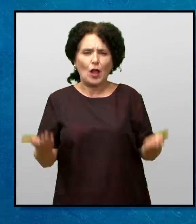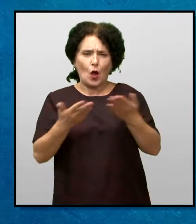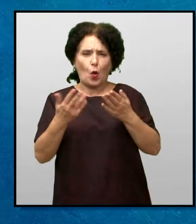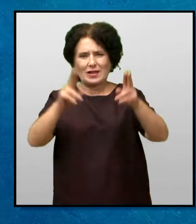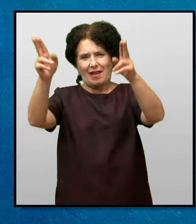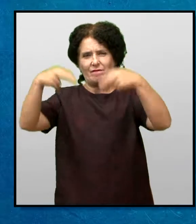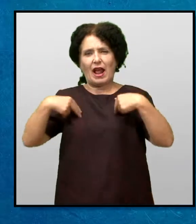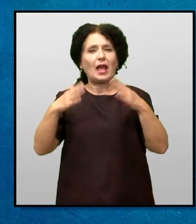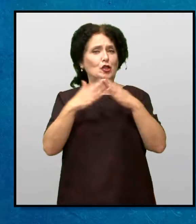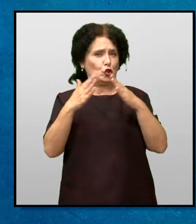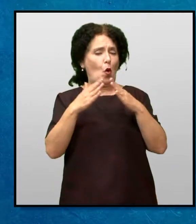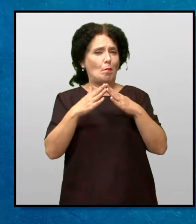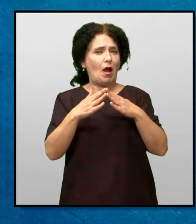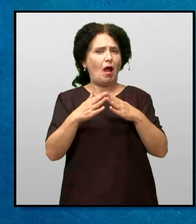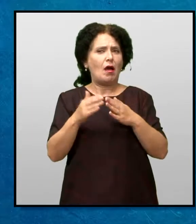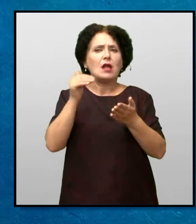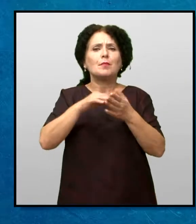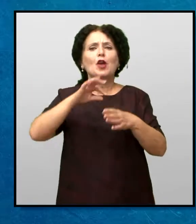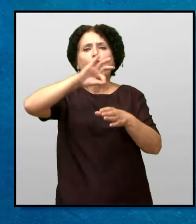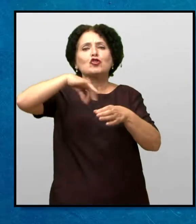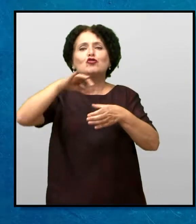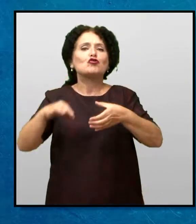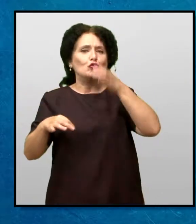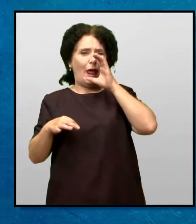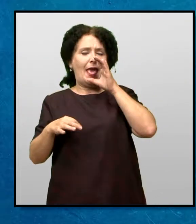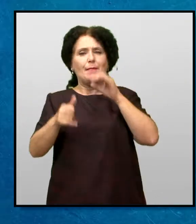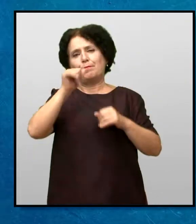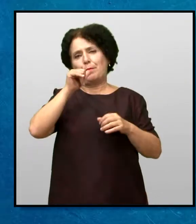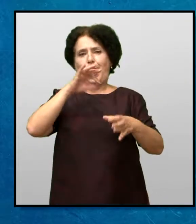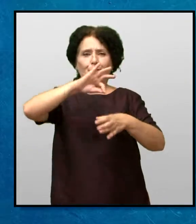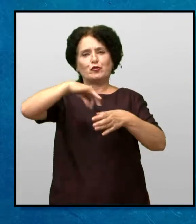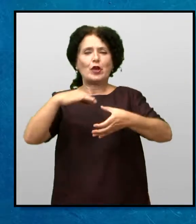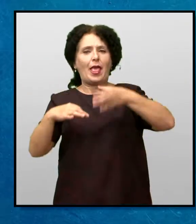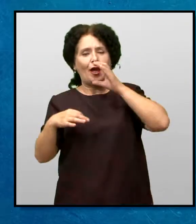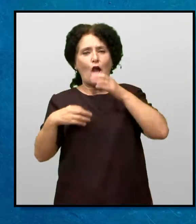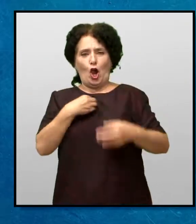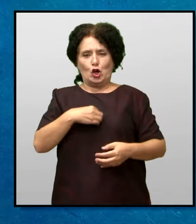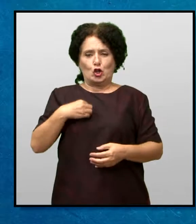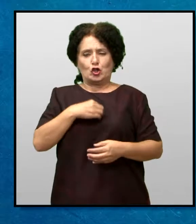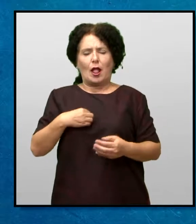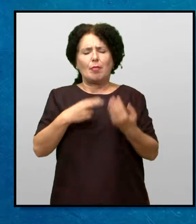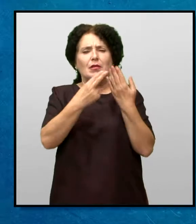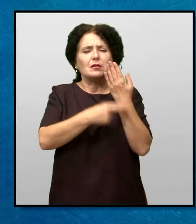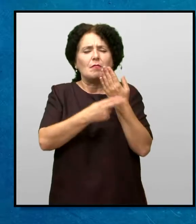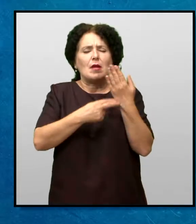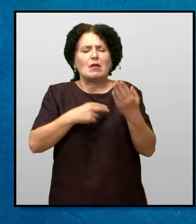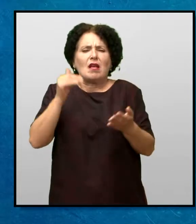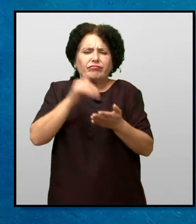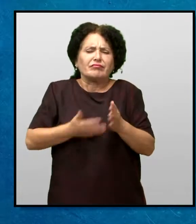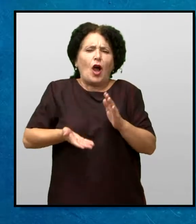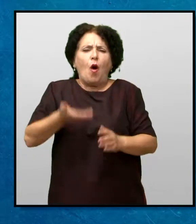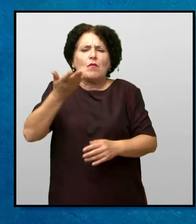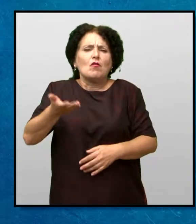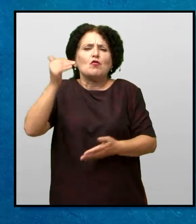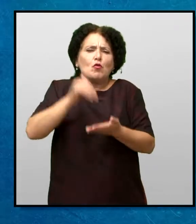Кога се вракеше дома Од како се напи чай кај господја Еванс Низината желба за библијата растеше Се